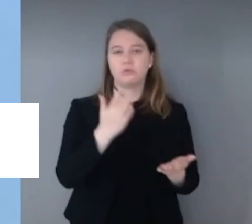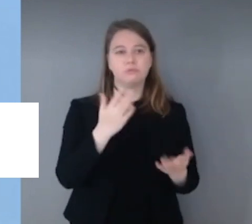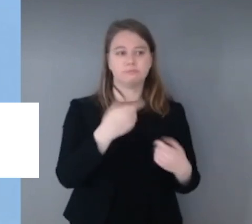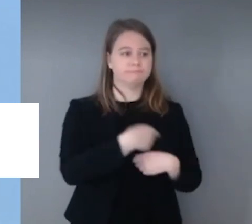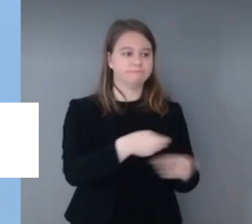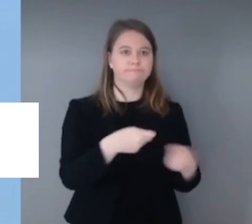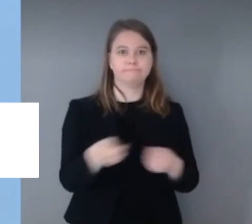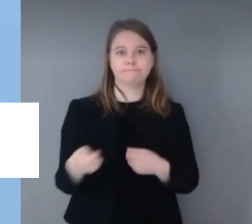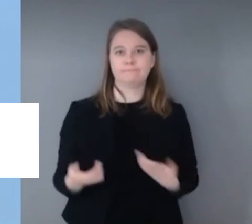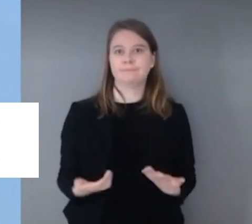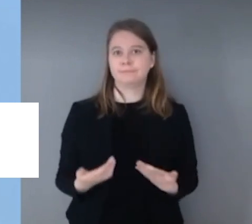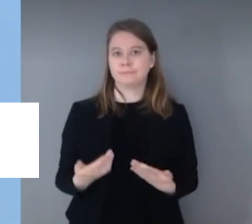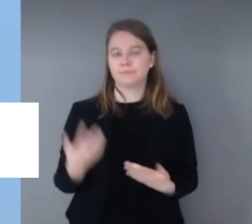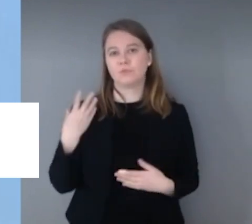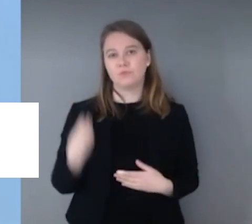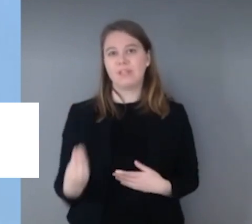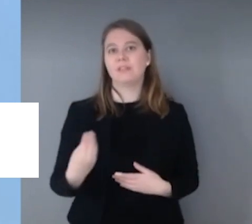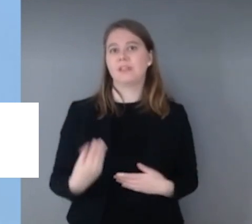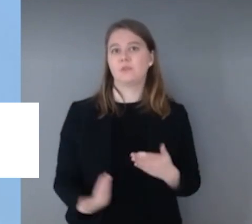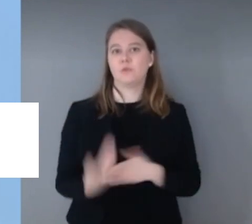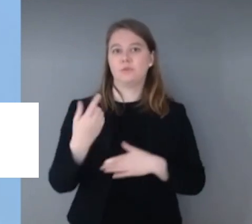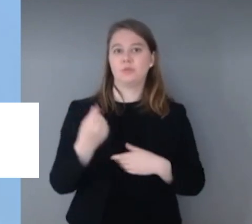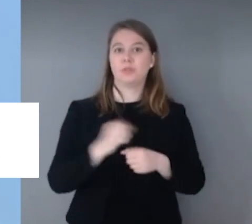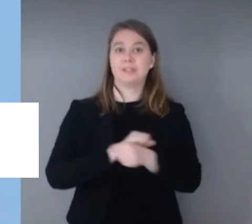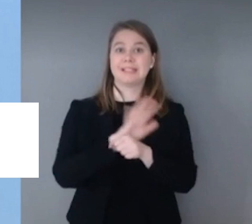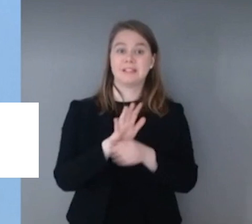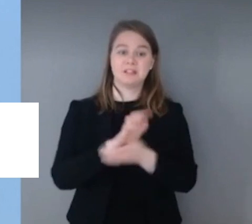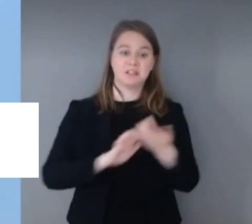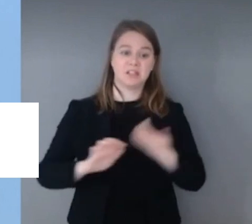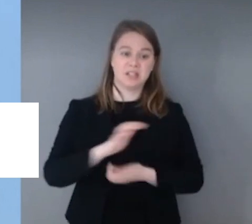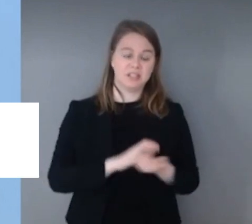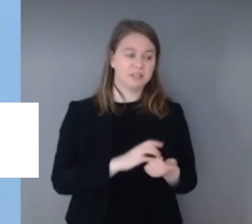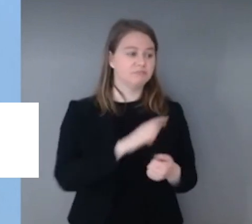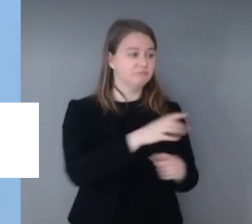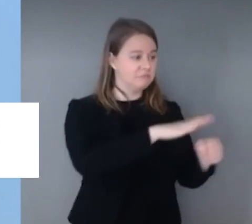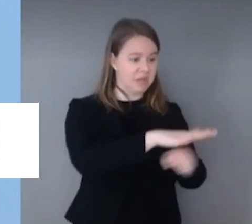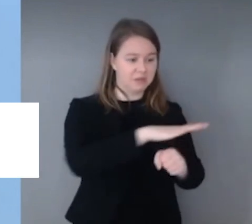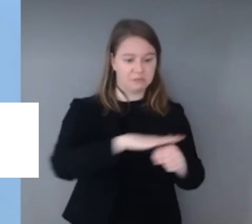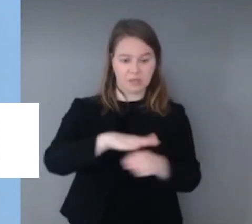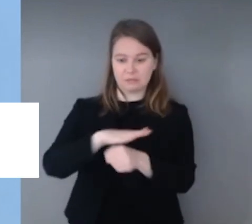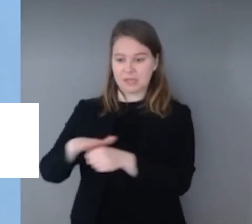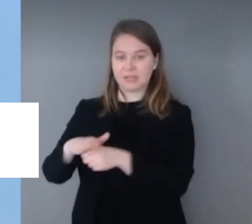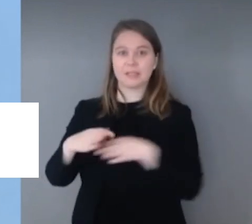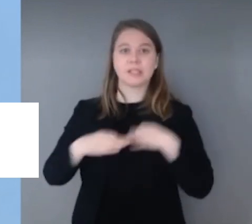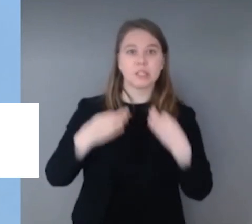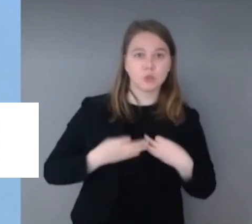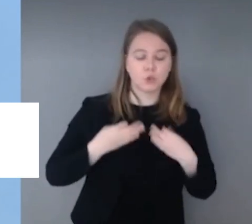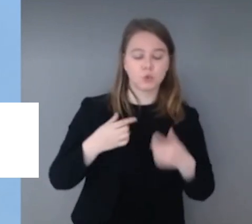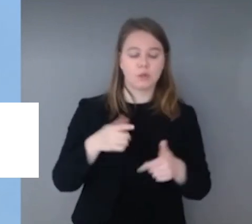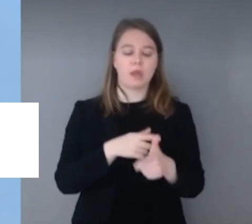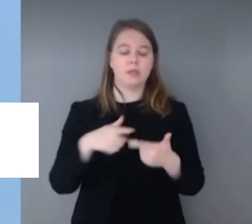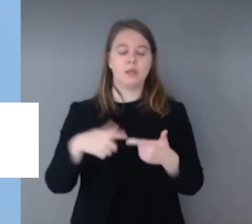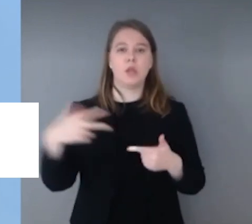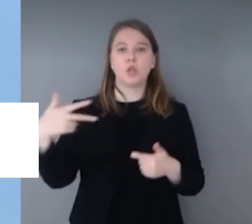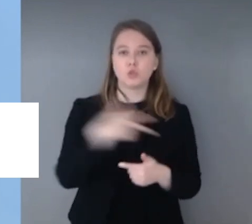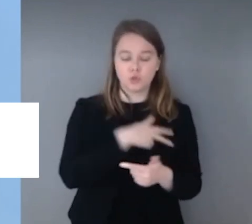veranlasst werden. Das zeigt, dass diese Krise neben vielen Bereichen der Gesundheit, des Sozialen, auch